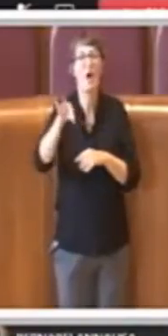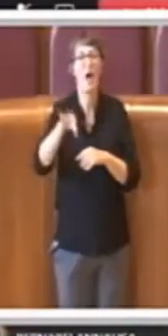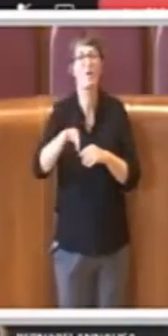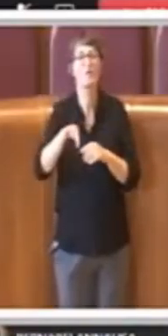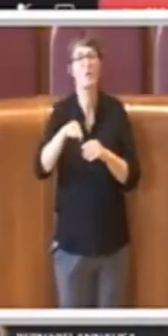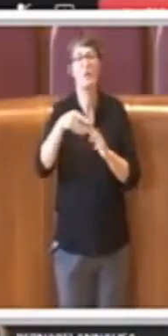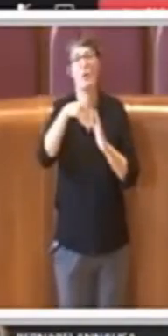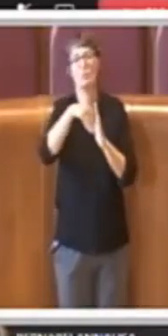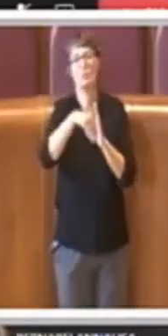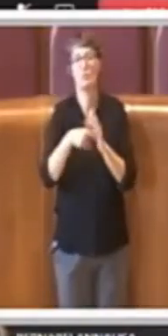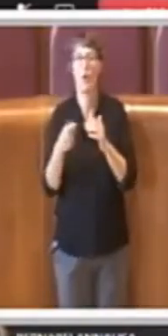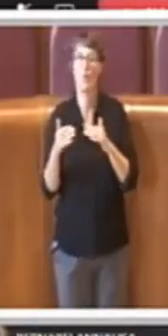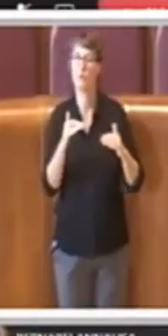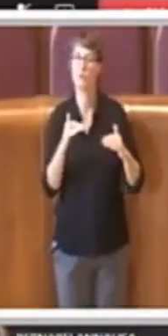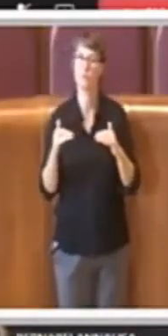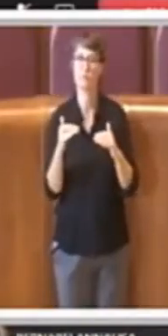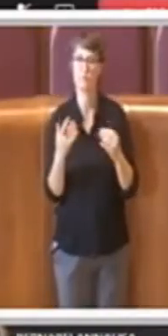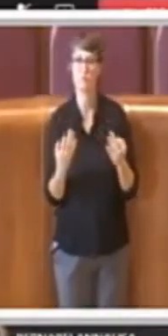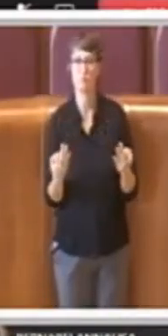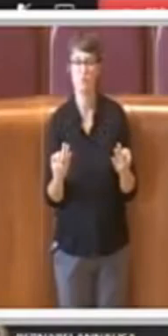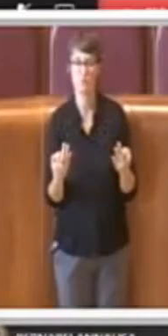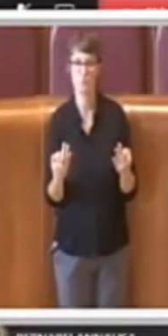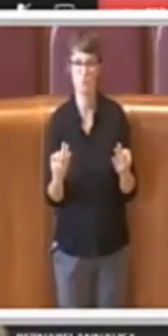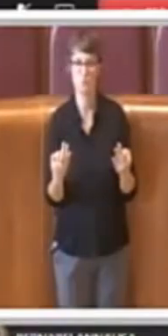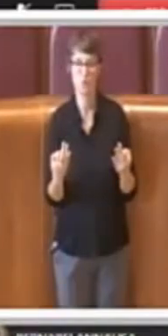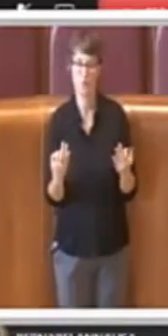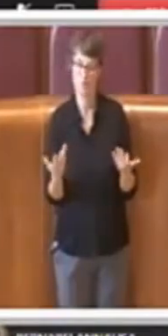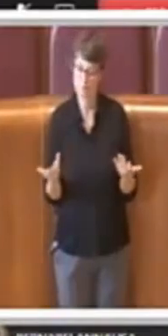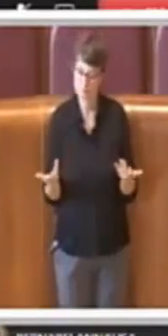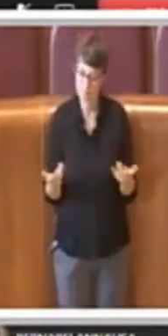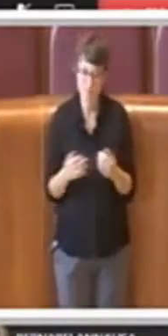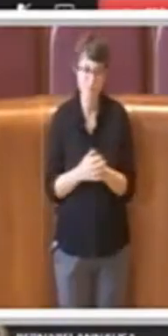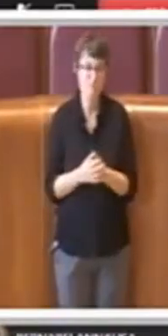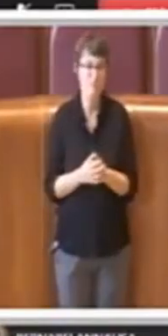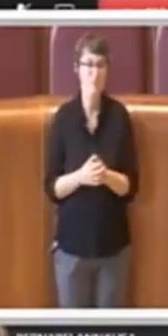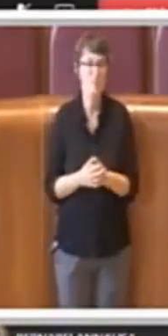parliamoci chiaramente e facciamo chiarezza anche su questo.